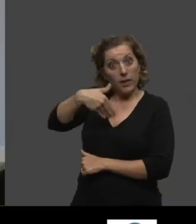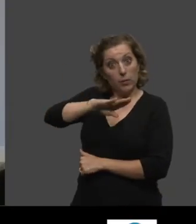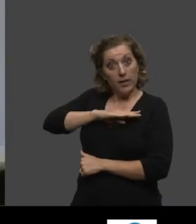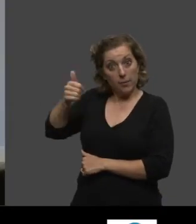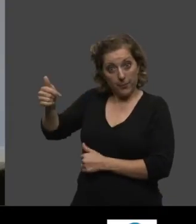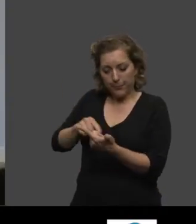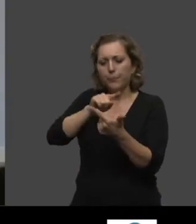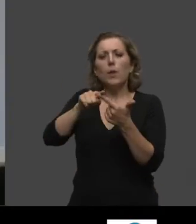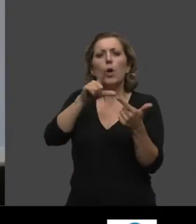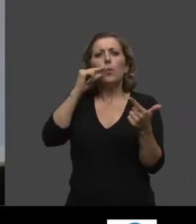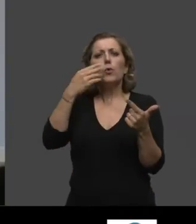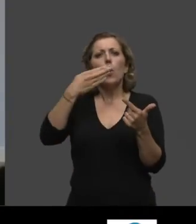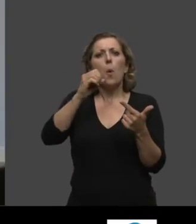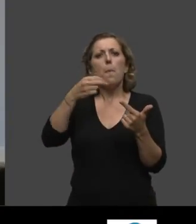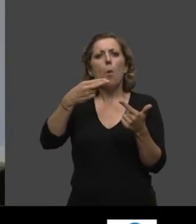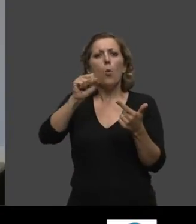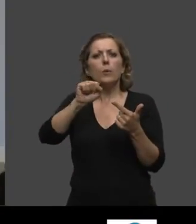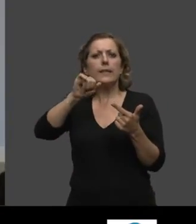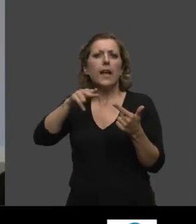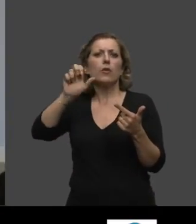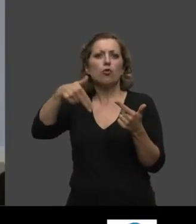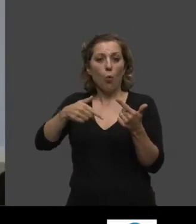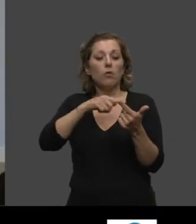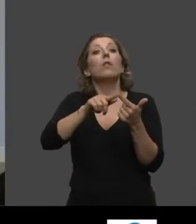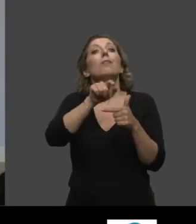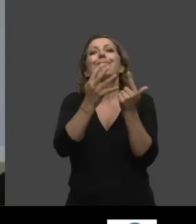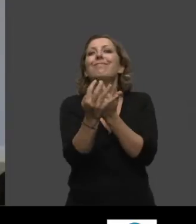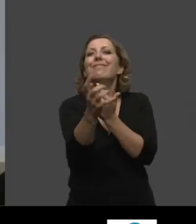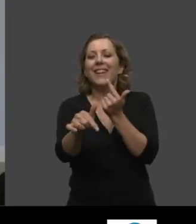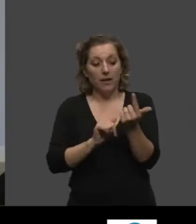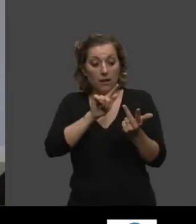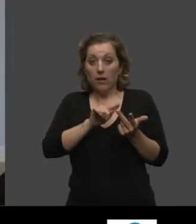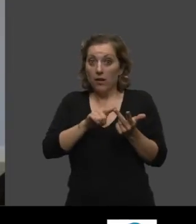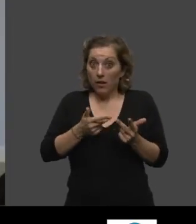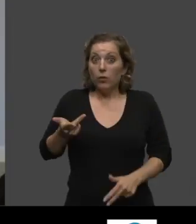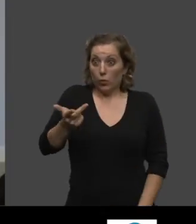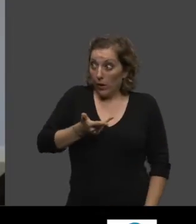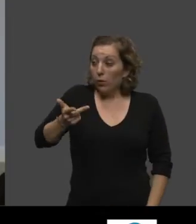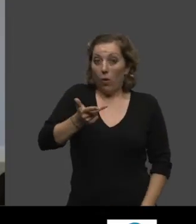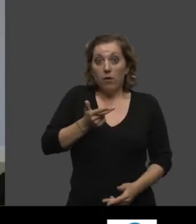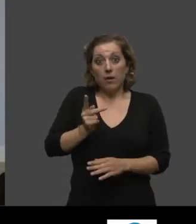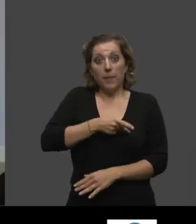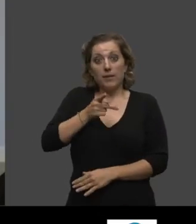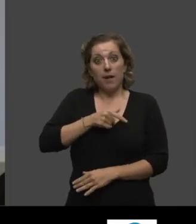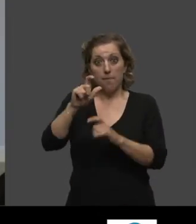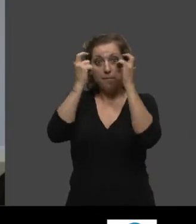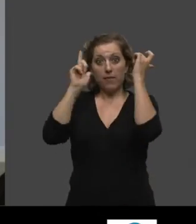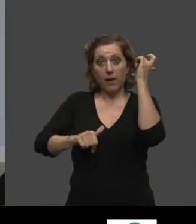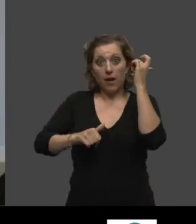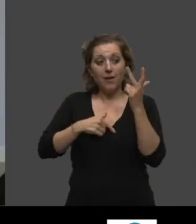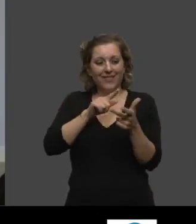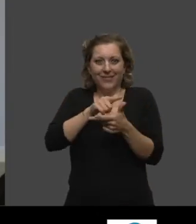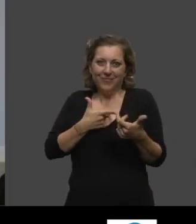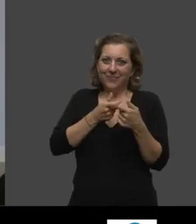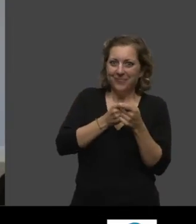le docteur Maud de Montsaint-Jean, qui est dans l'assemblée, et moi-même, donc nous sommes médecins et nous travaillons avec Blandine